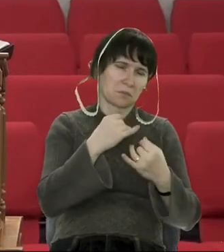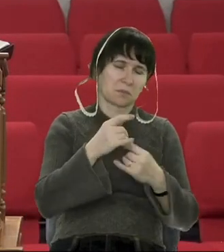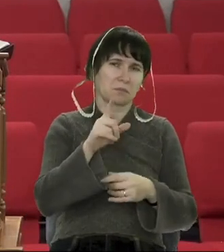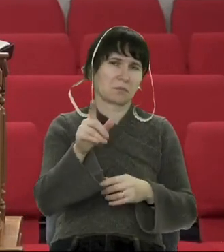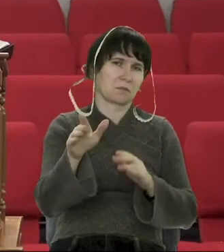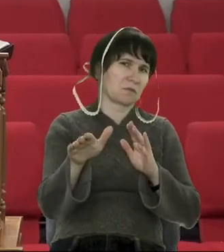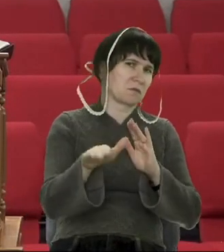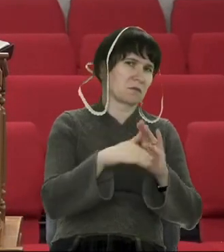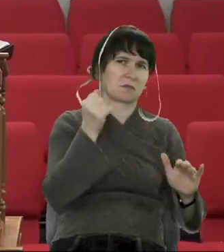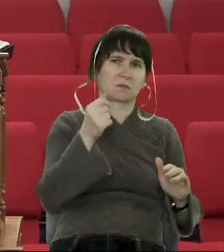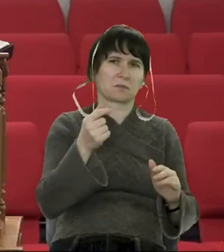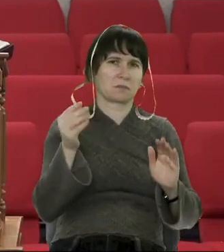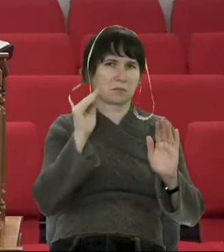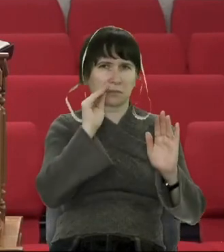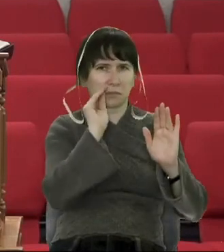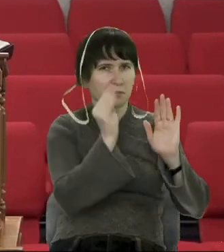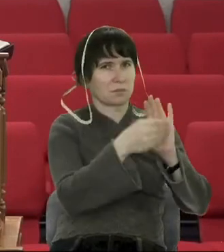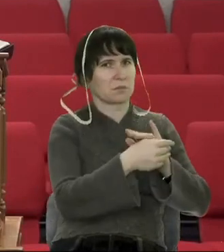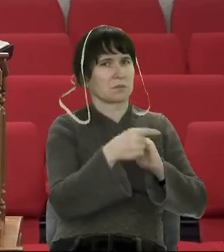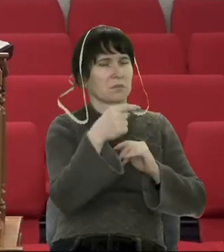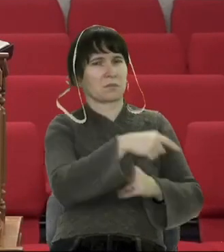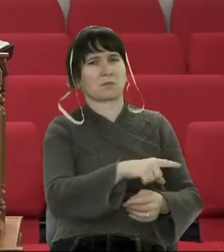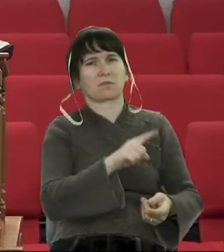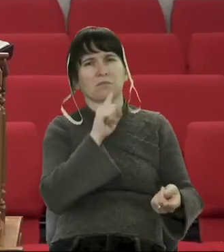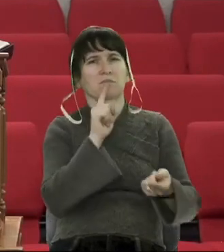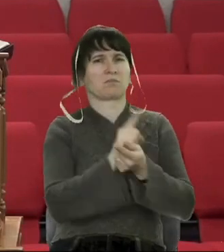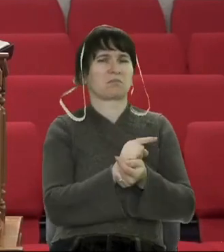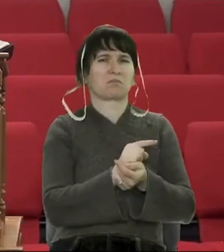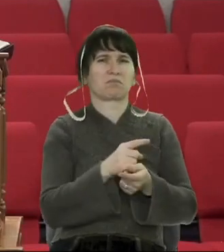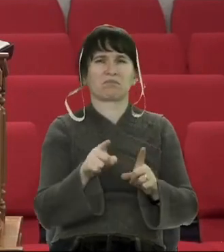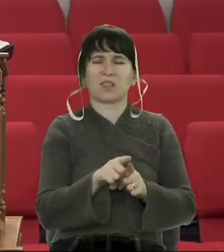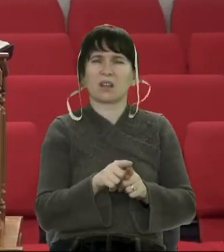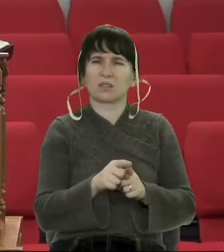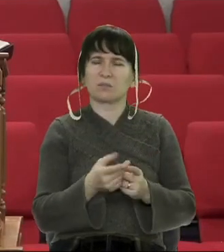знову так, ганебно і підло чинить Іоав.